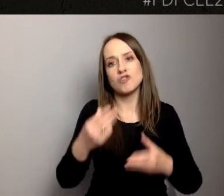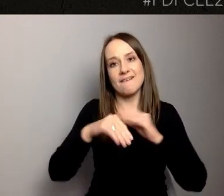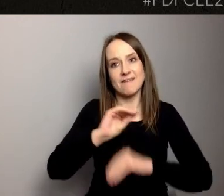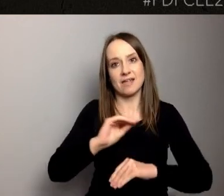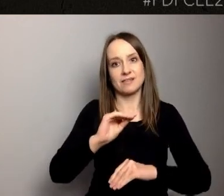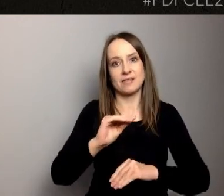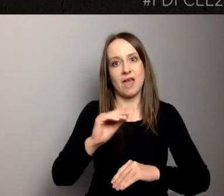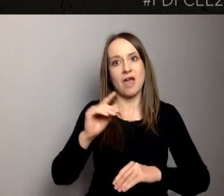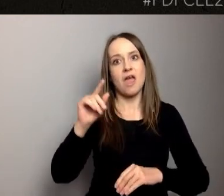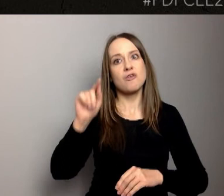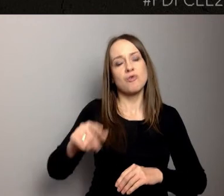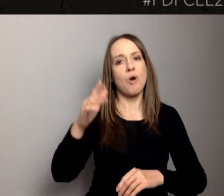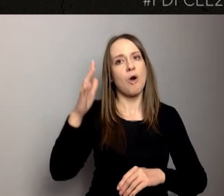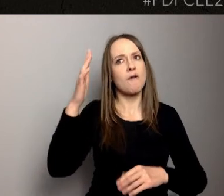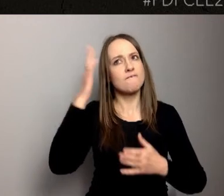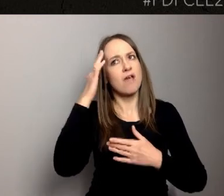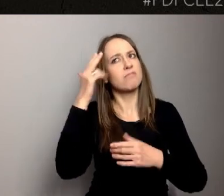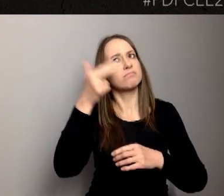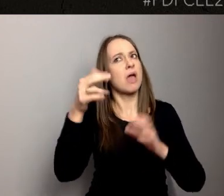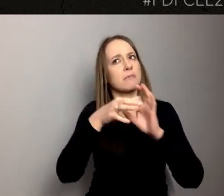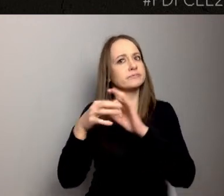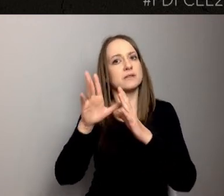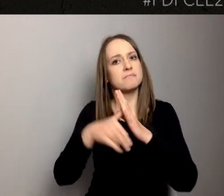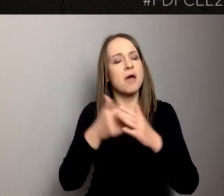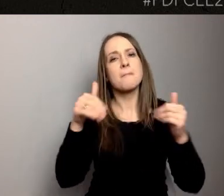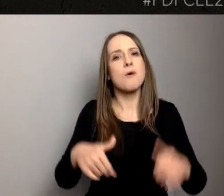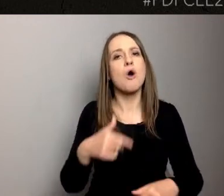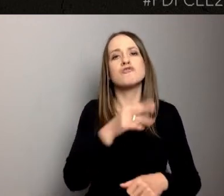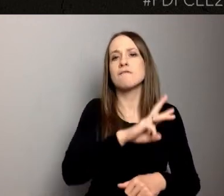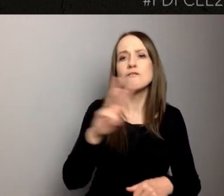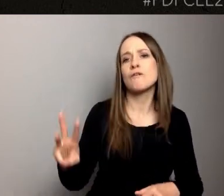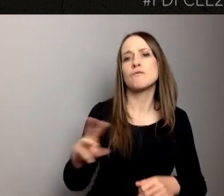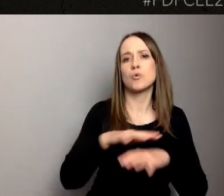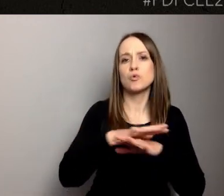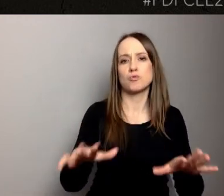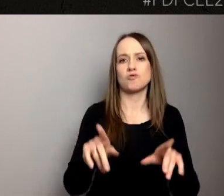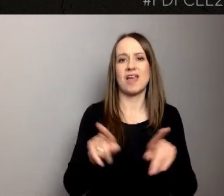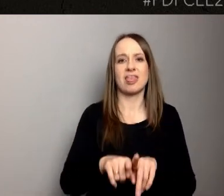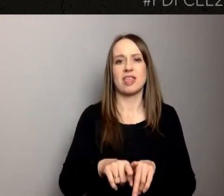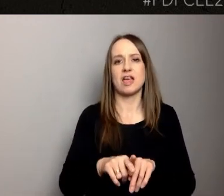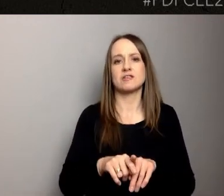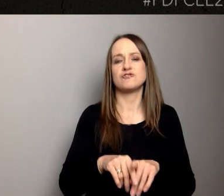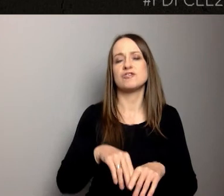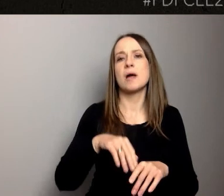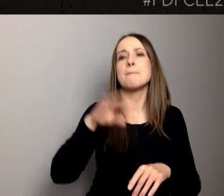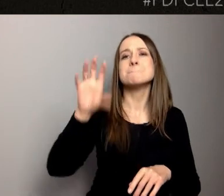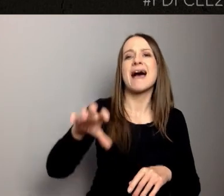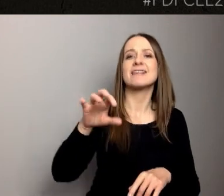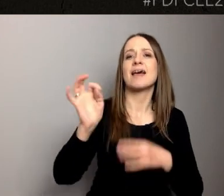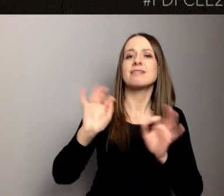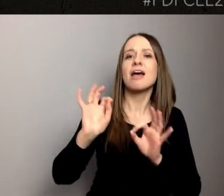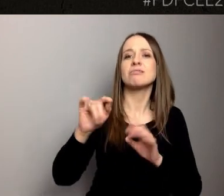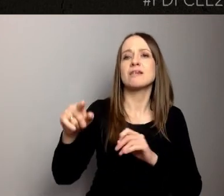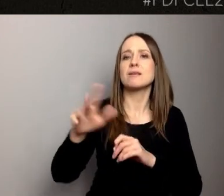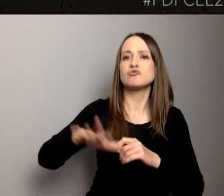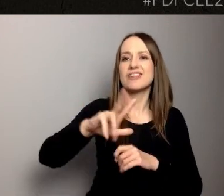Można szukać oczywiście na stronach internetowych, są bazy danych przestrzennych, ale co było ciekawe właśnie w trakcie rozmów z ekoliderami,